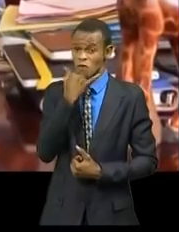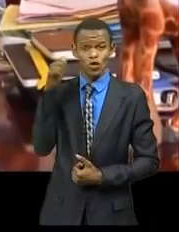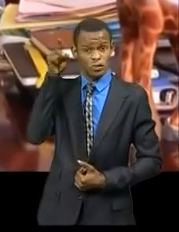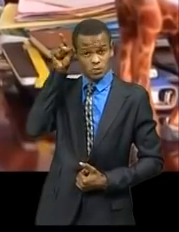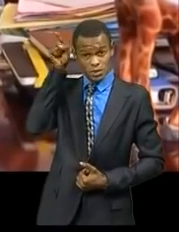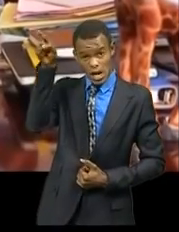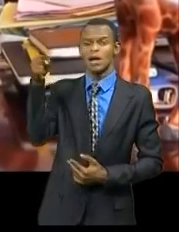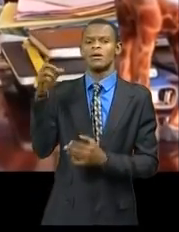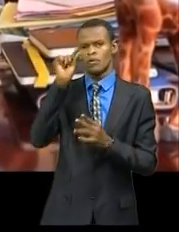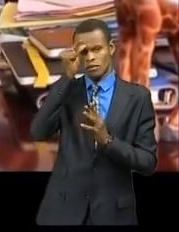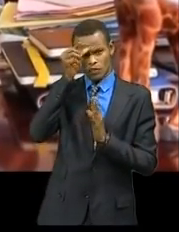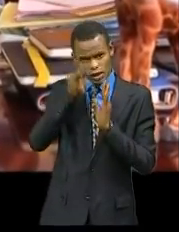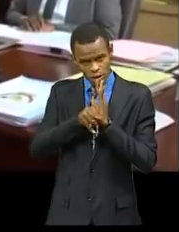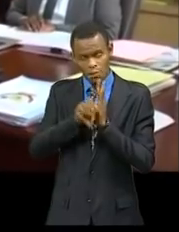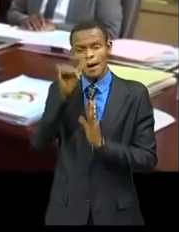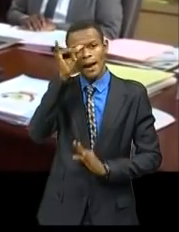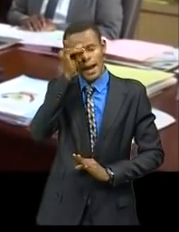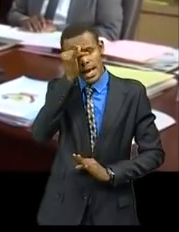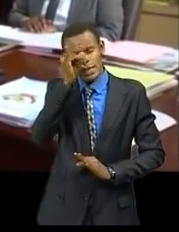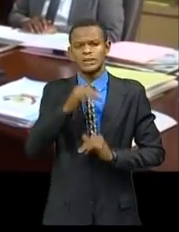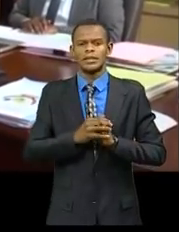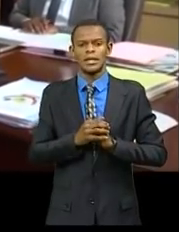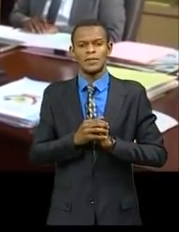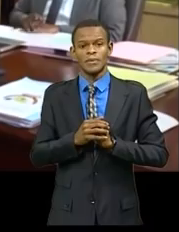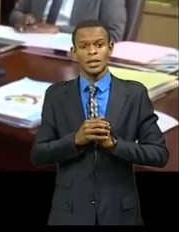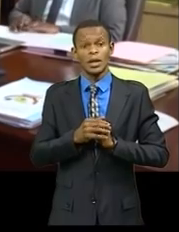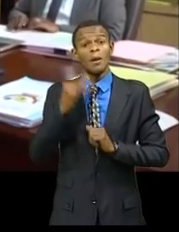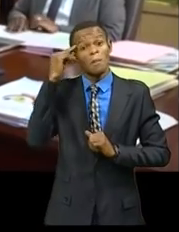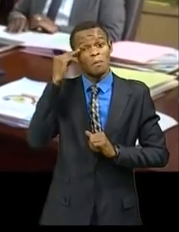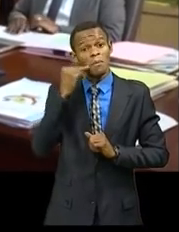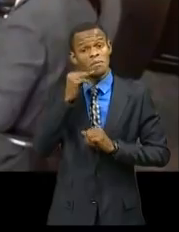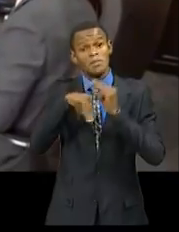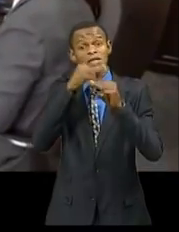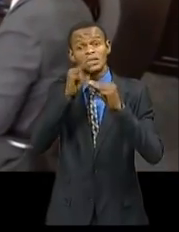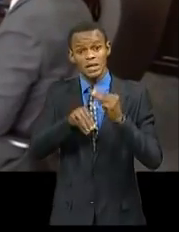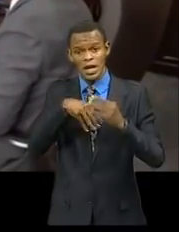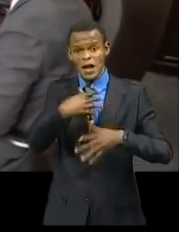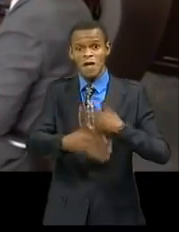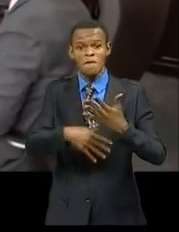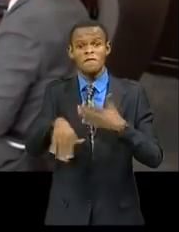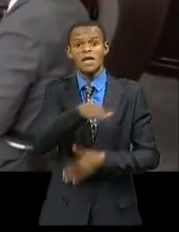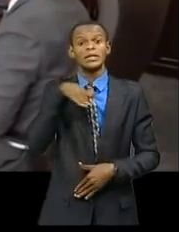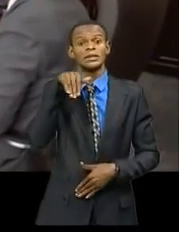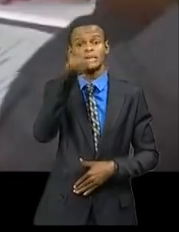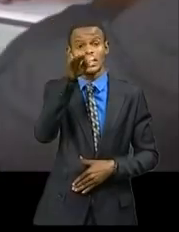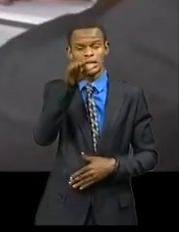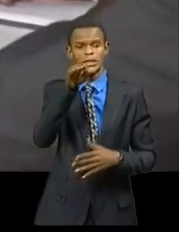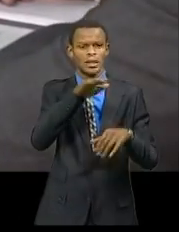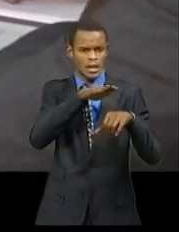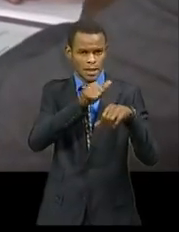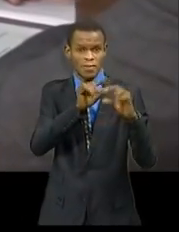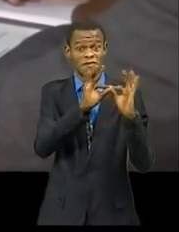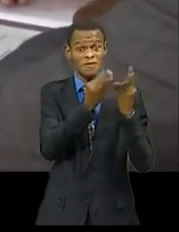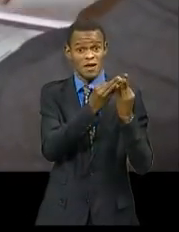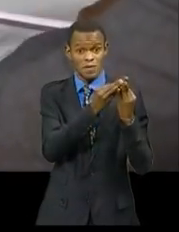ministère des Affaires étrangères, qui attend la famille pour fixer les modalités des rapatriements du corps du défunt, a préconisé les